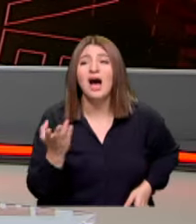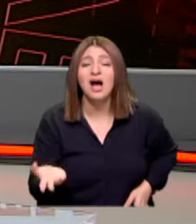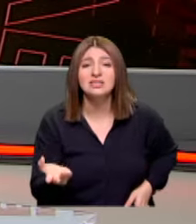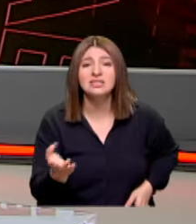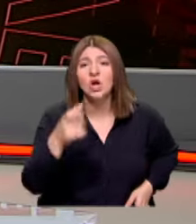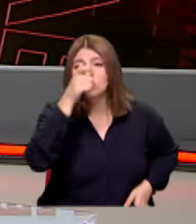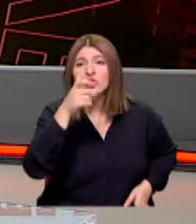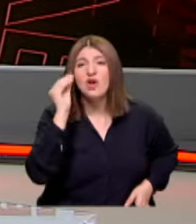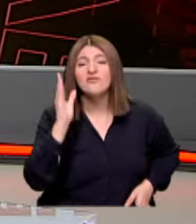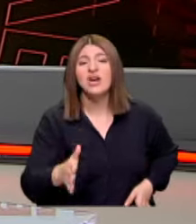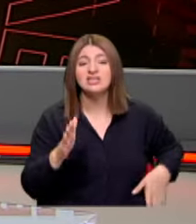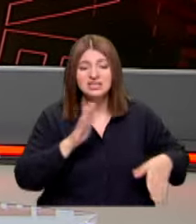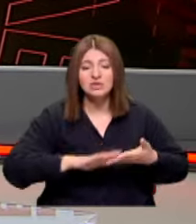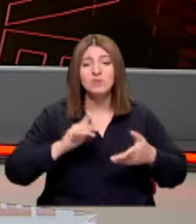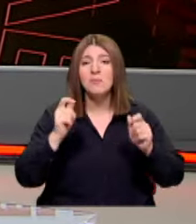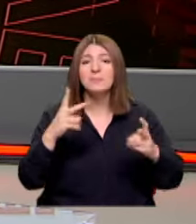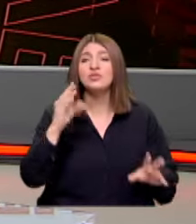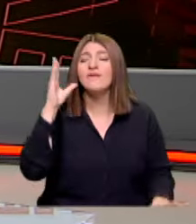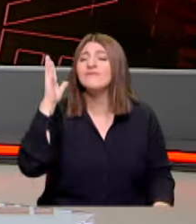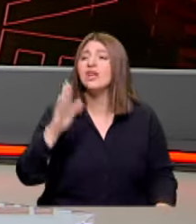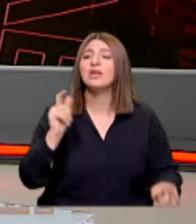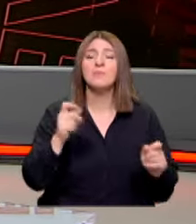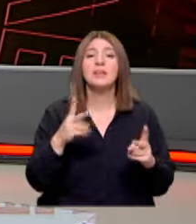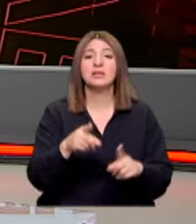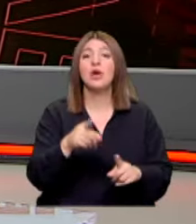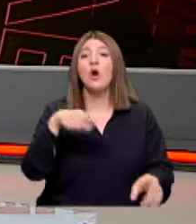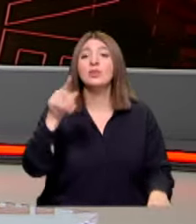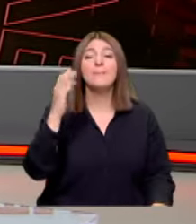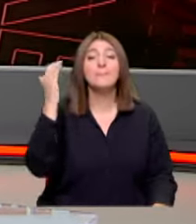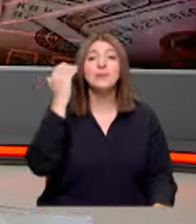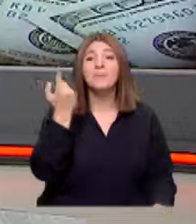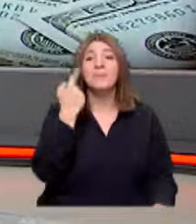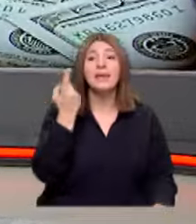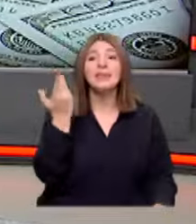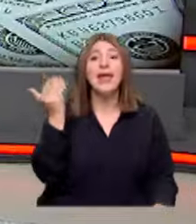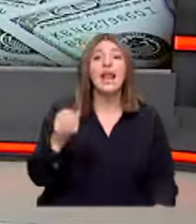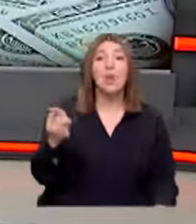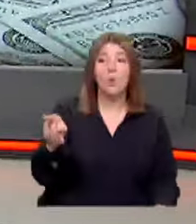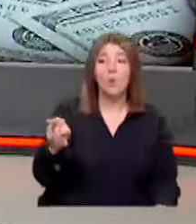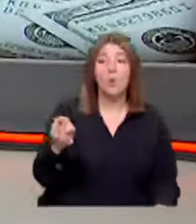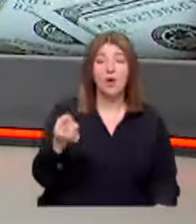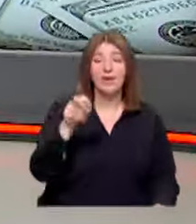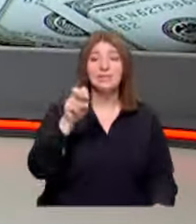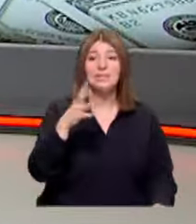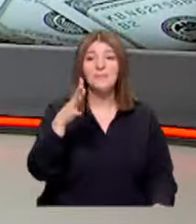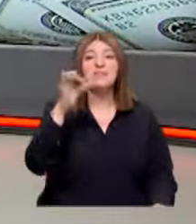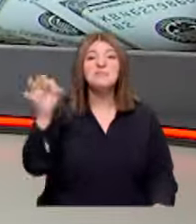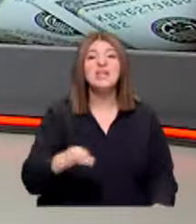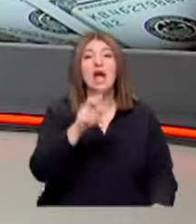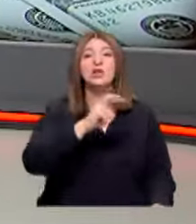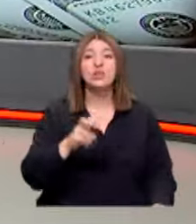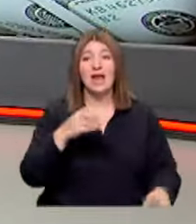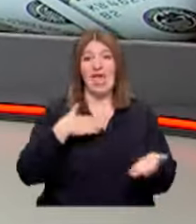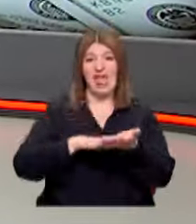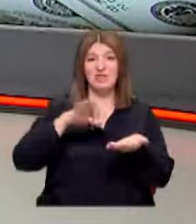Türkiye'de birçok şeyi düzeltebilirsiniz, birçok şeyi yapabilirsiniz Onların başında bakın neler geliyor 85 milyar